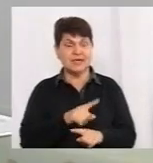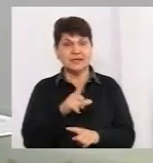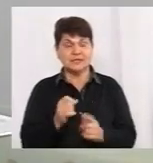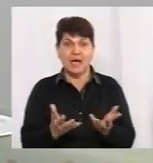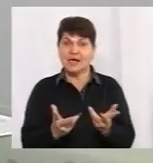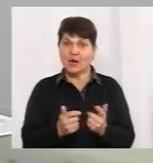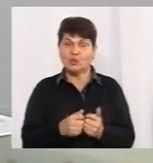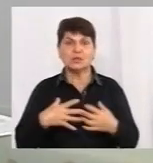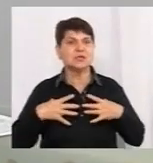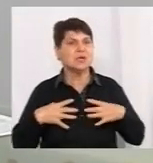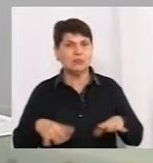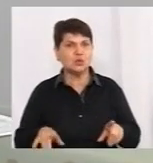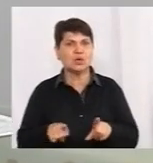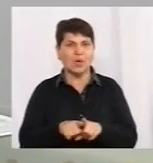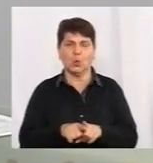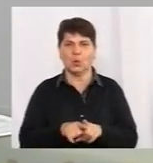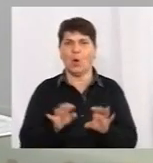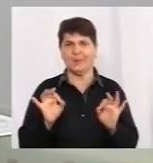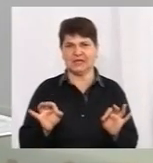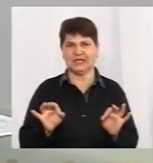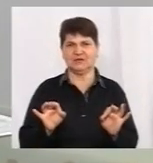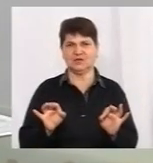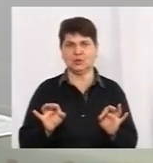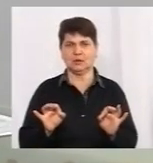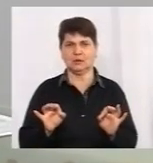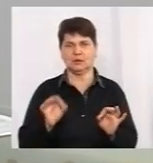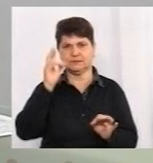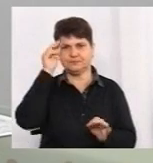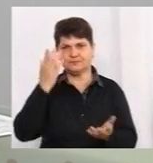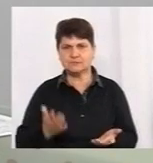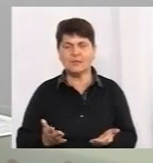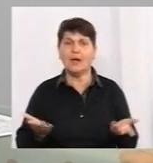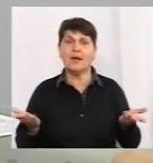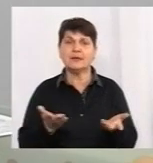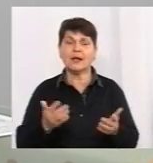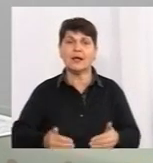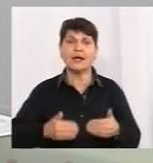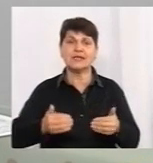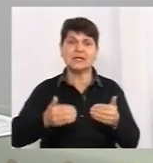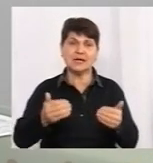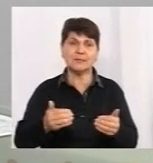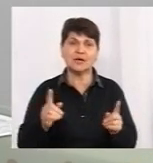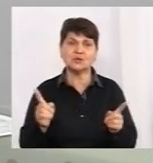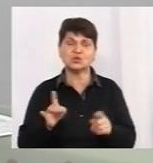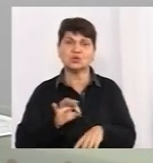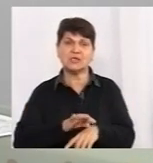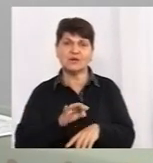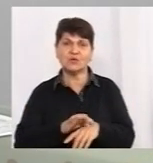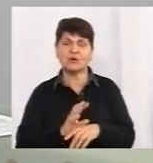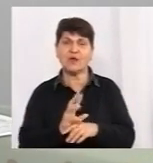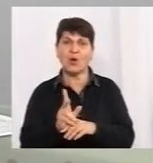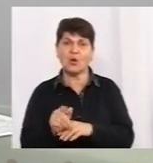було картини, так, об'єктивної. Власне, ось, яка динаміка щодо захворюваності на коронавірус